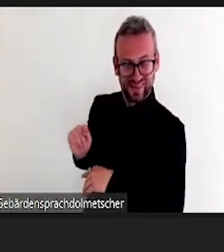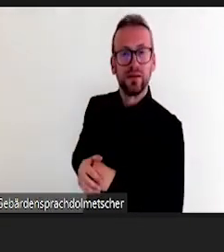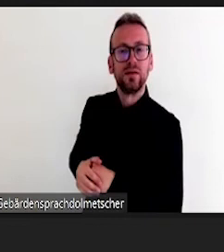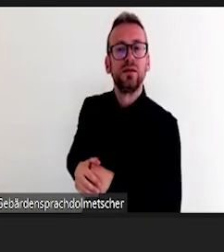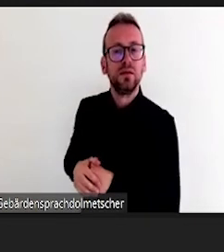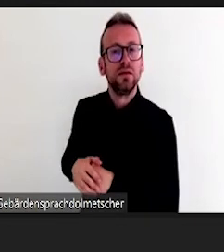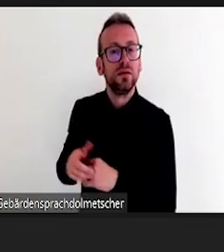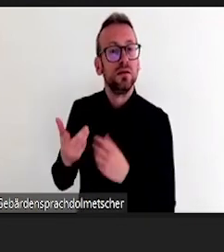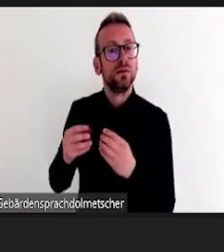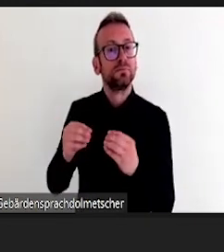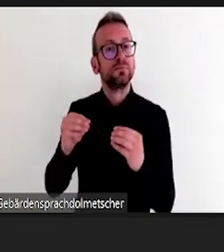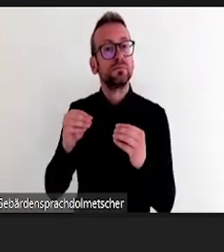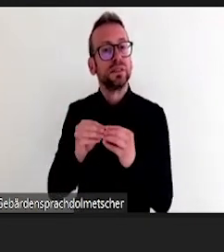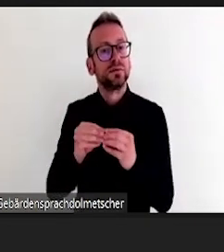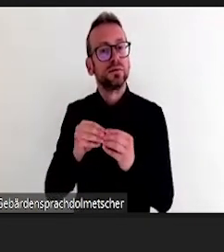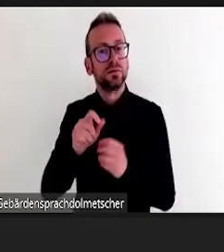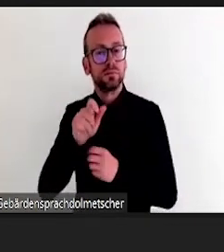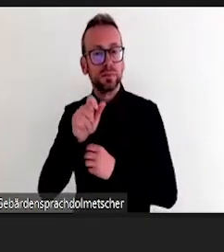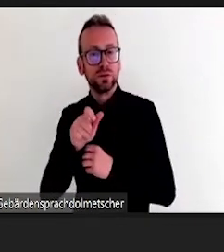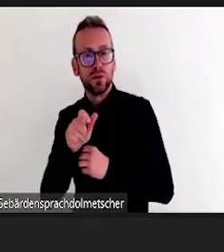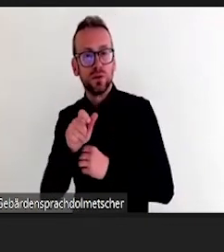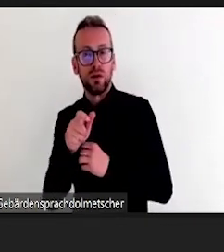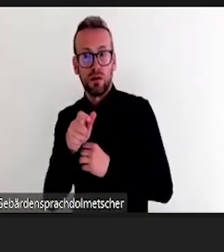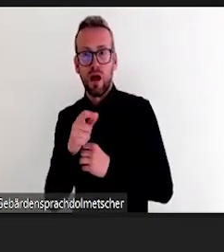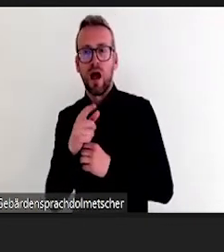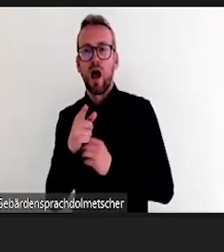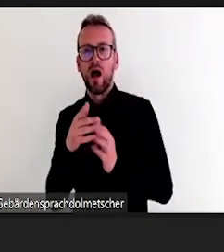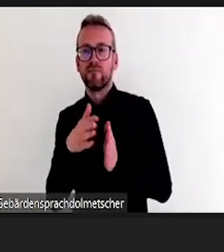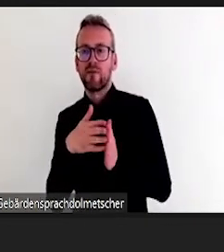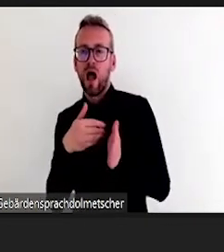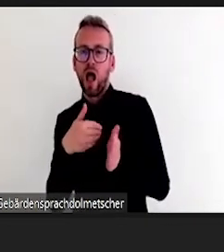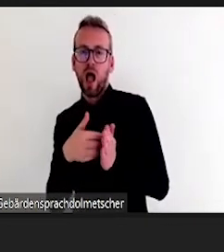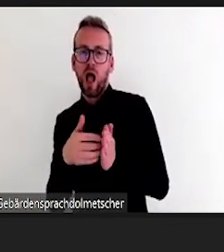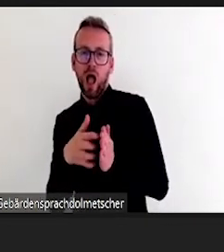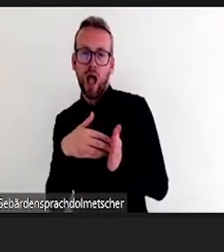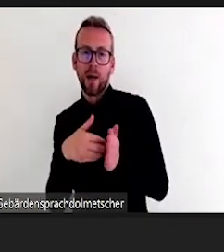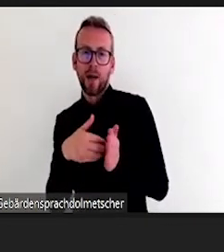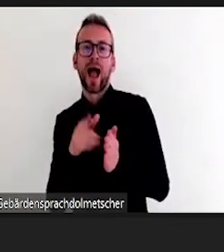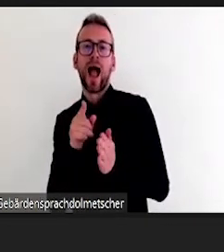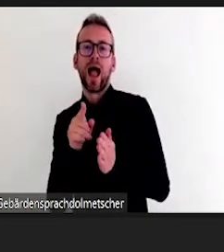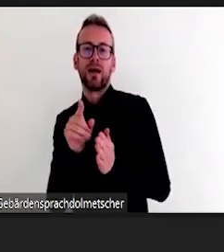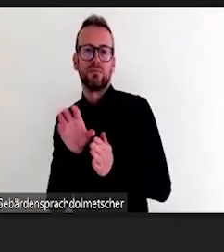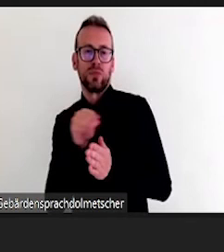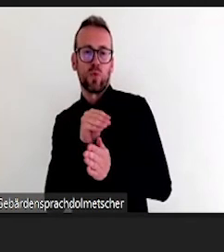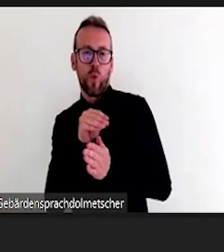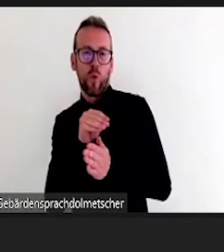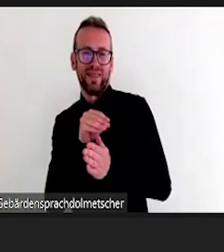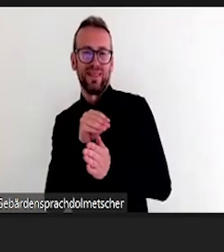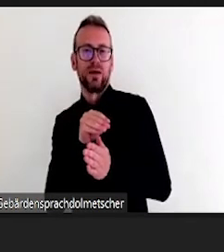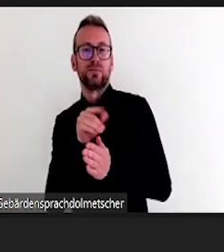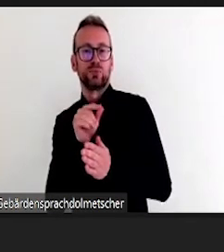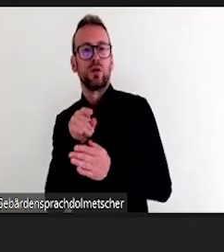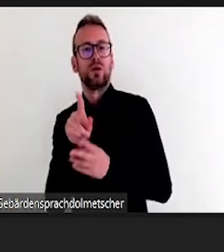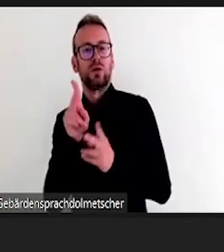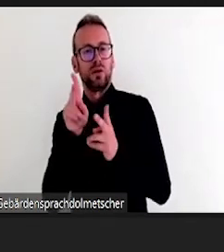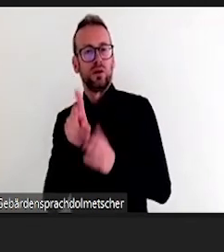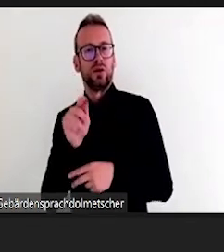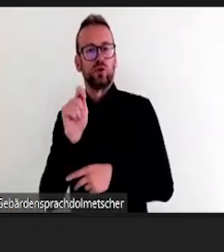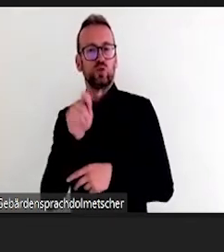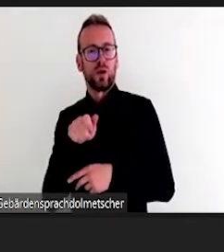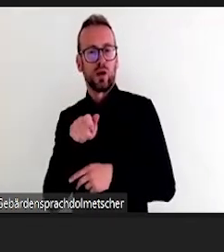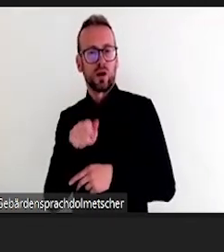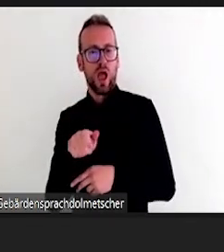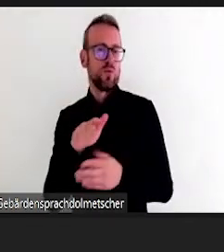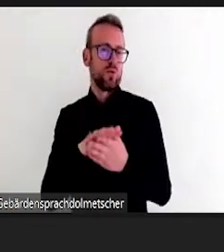entsprechenden Farben für sich gemacht. Die Namen stehen jetzt daneben. Die habe ich jetzt natürlich unkenntlich gemacht, aber so als Baum-Symbol eben.